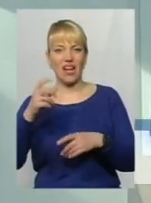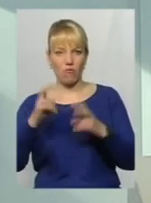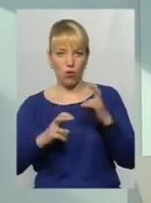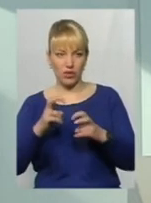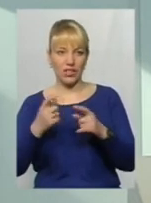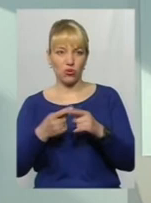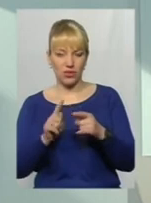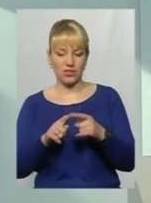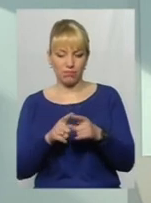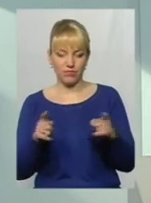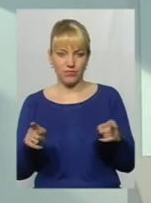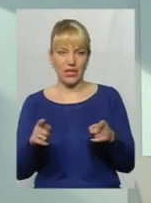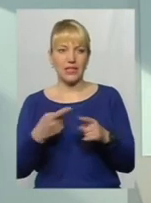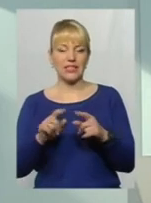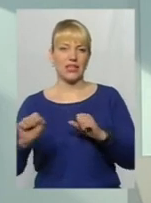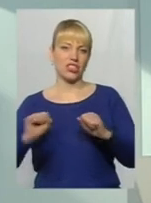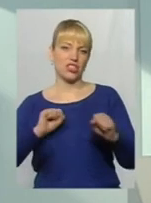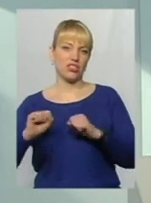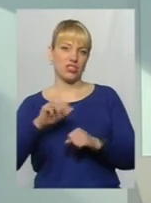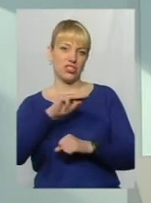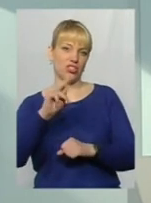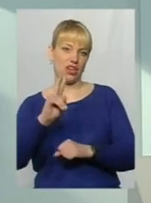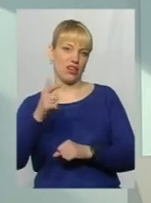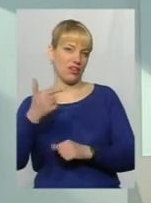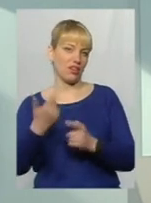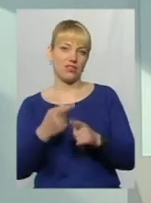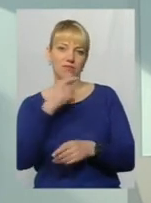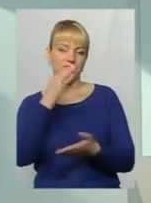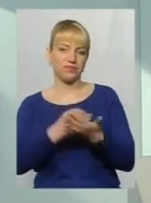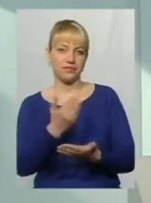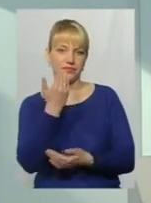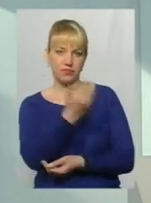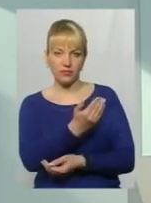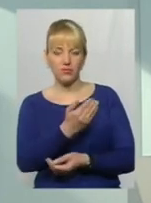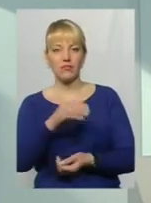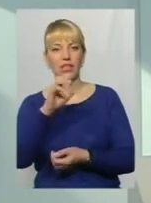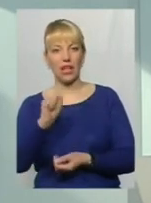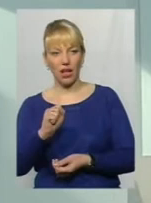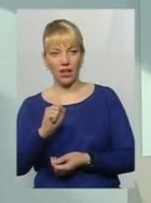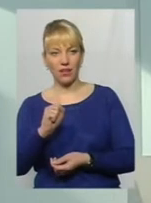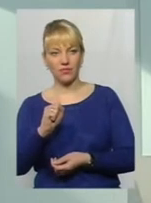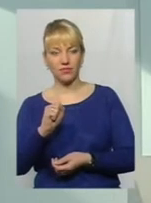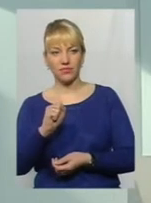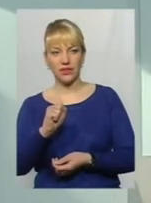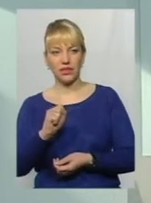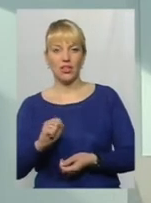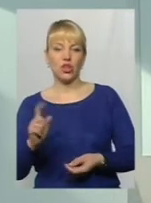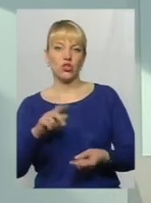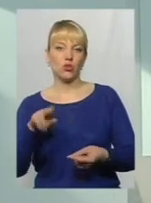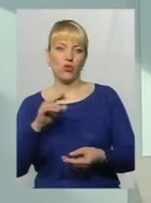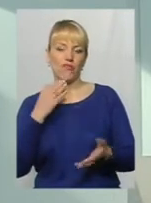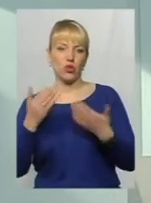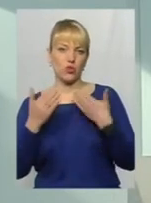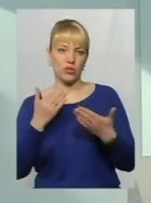Це управління житлово-комунального господарства. Знову таки питання до них. Так. Ну а відносно